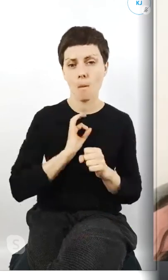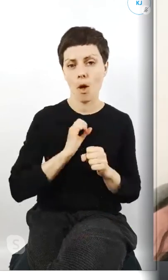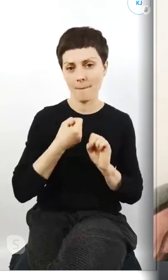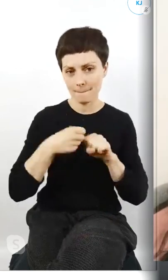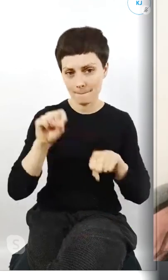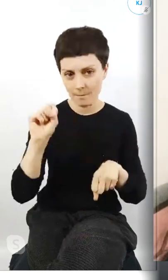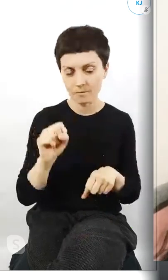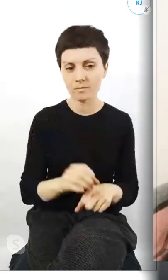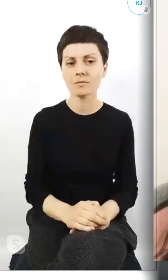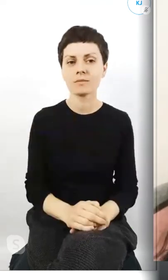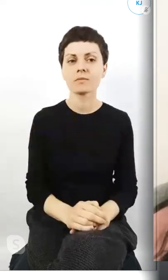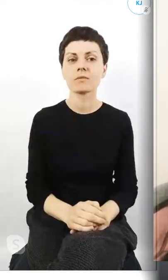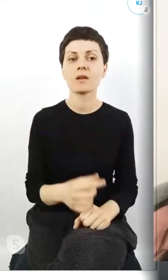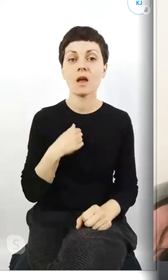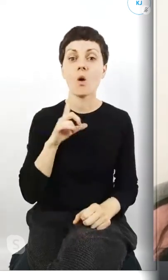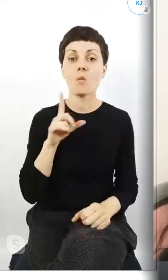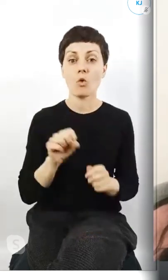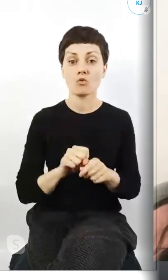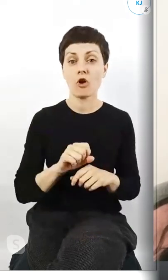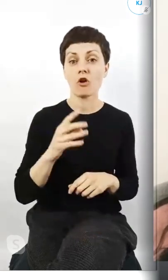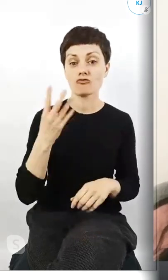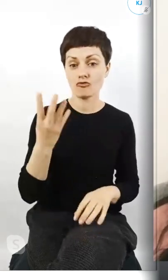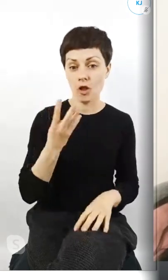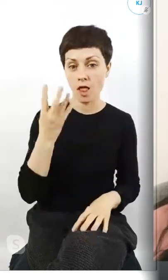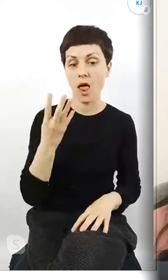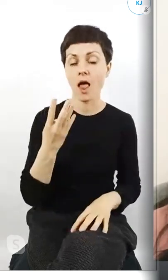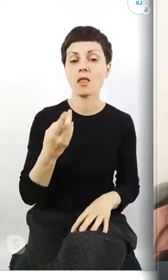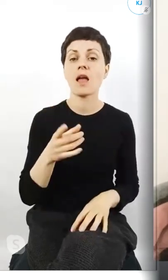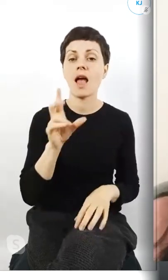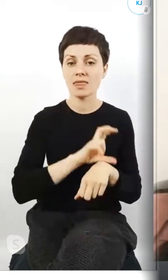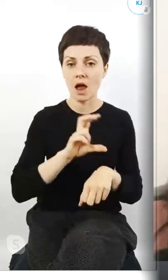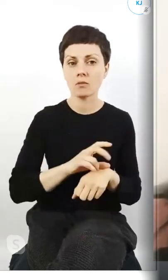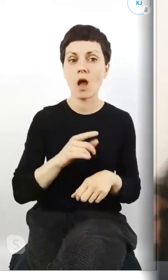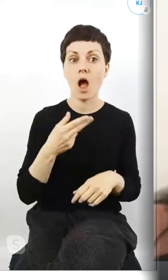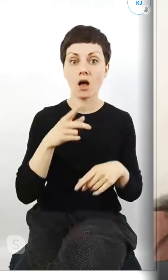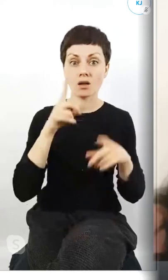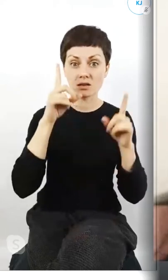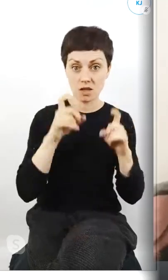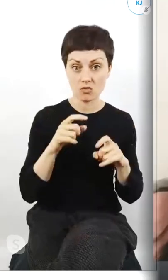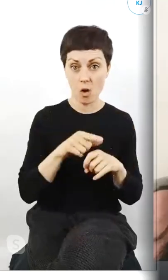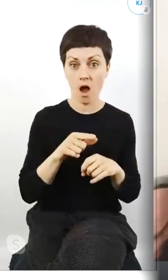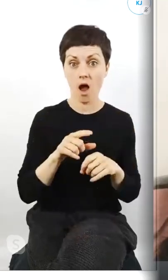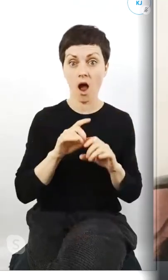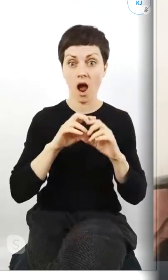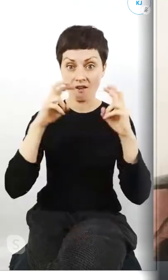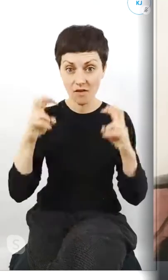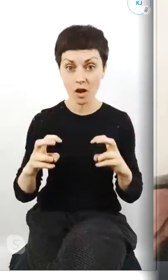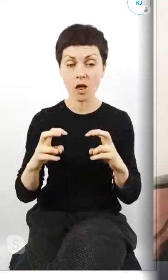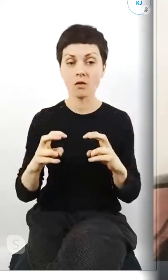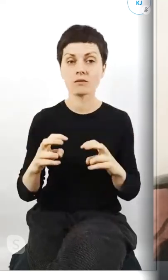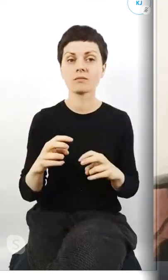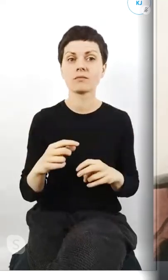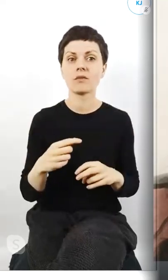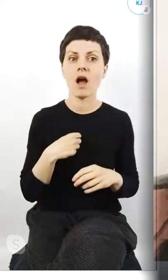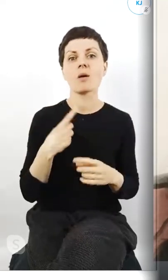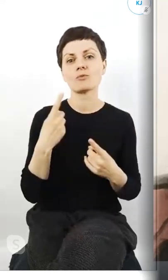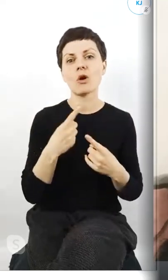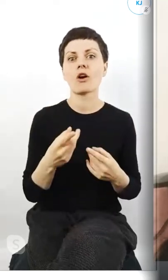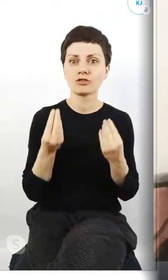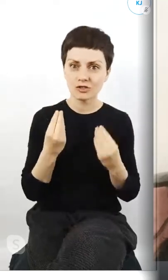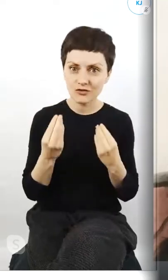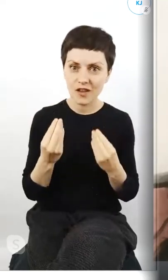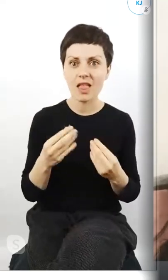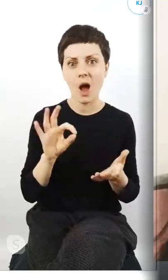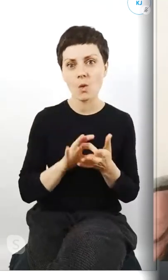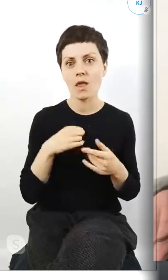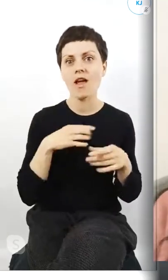iż poszłam do czteroletniego technikum, kiedy zaczęła się kwarantanna, to mówiłam sobie jak świetnie, że właśnie jednak wybrałam